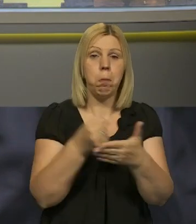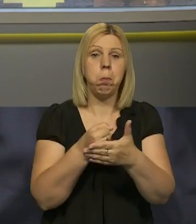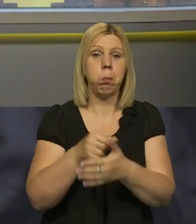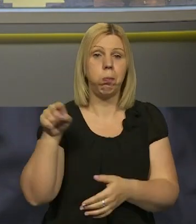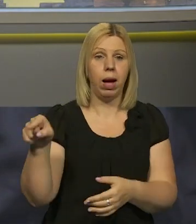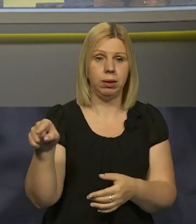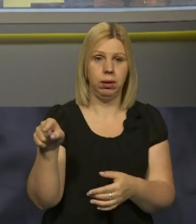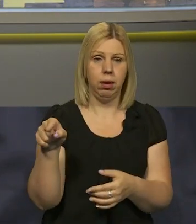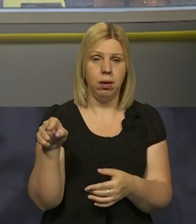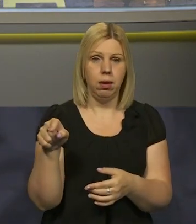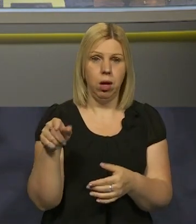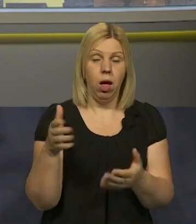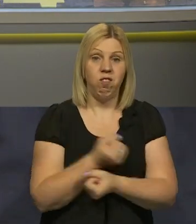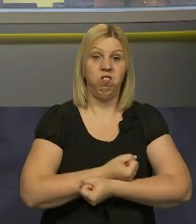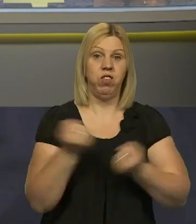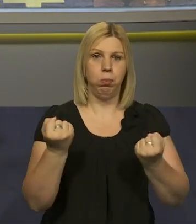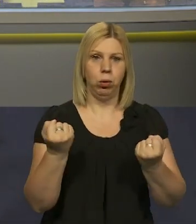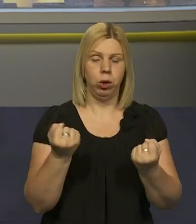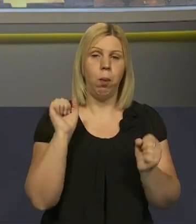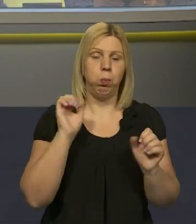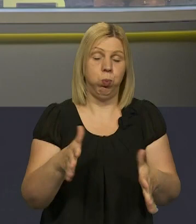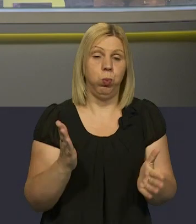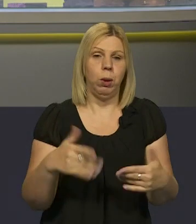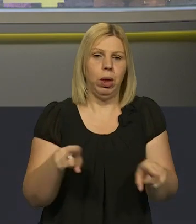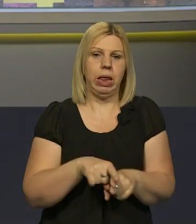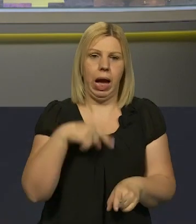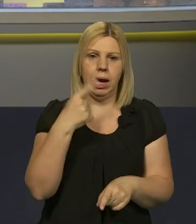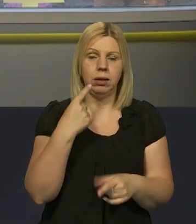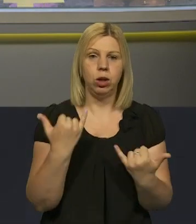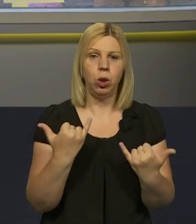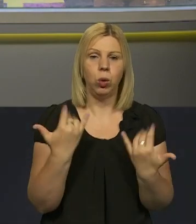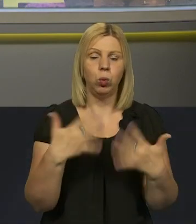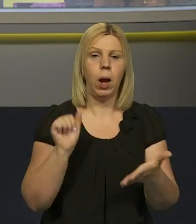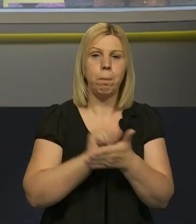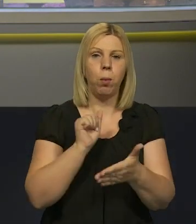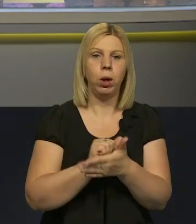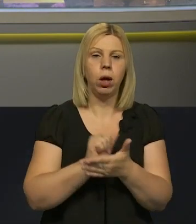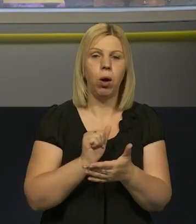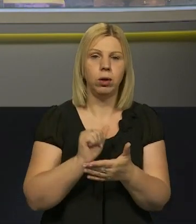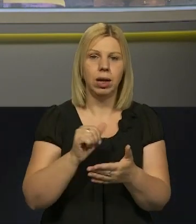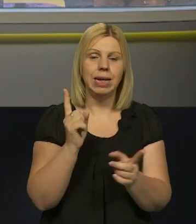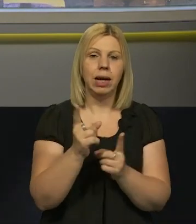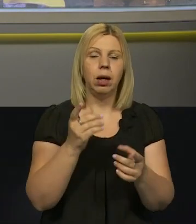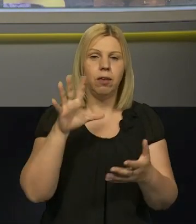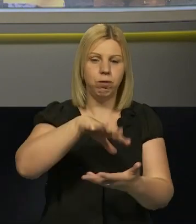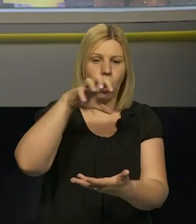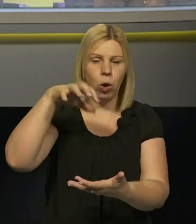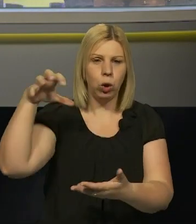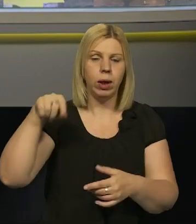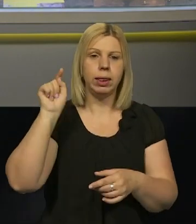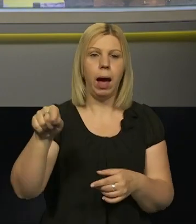вибухнула, будемо так казати, сьогодні вже опубліковані супутникові знімки, там